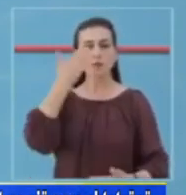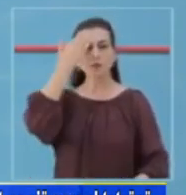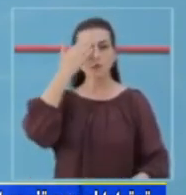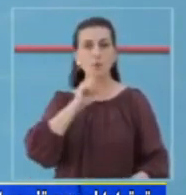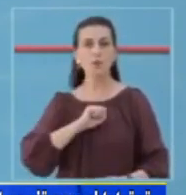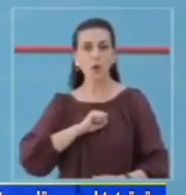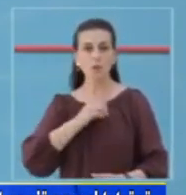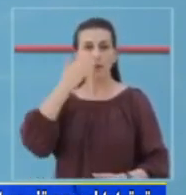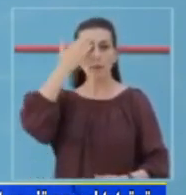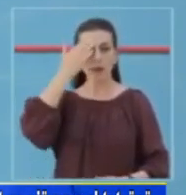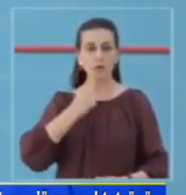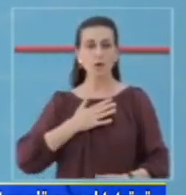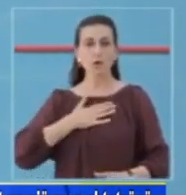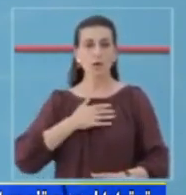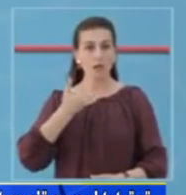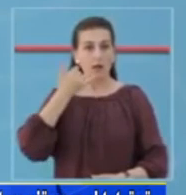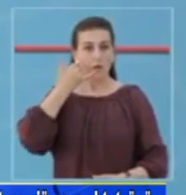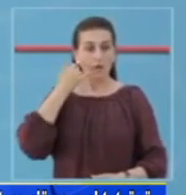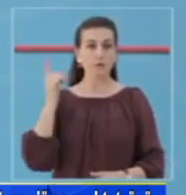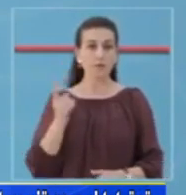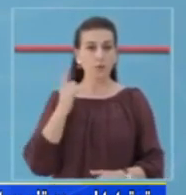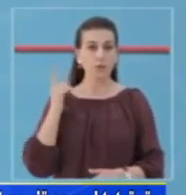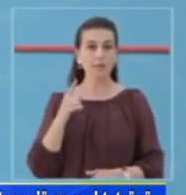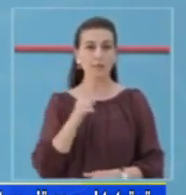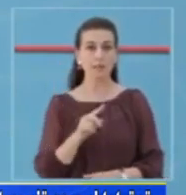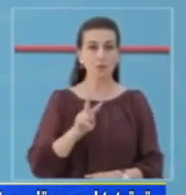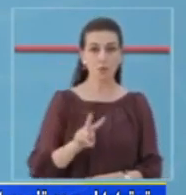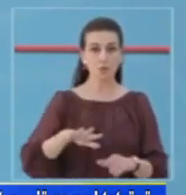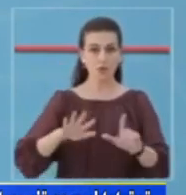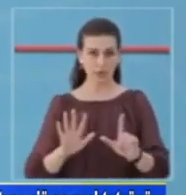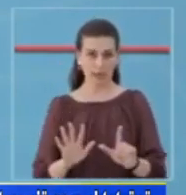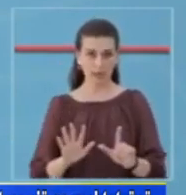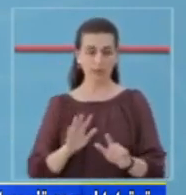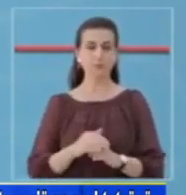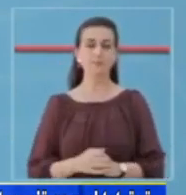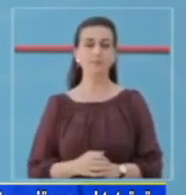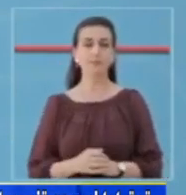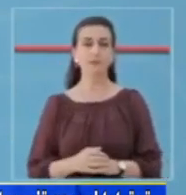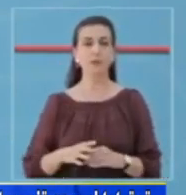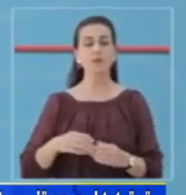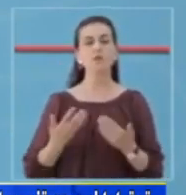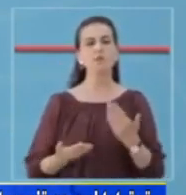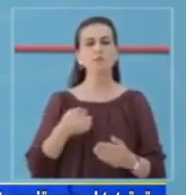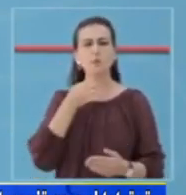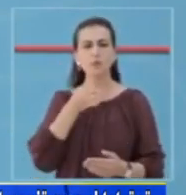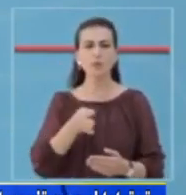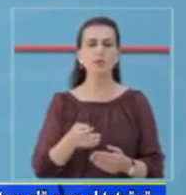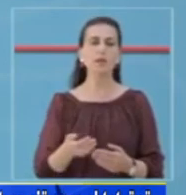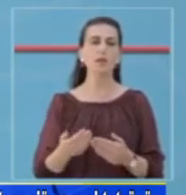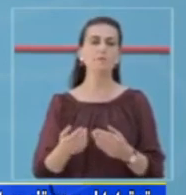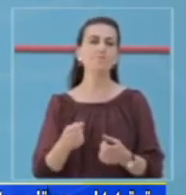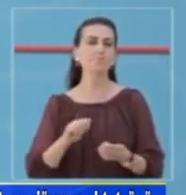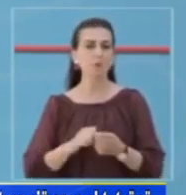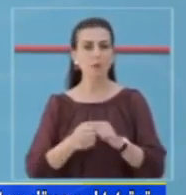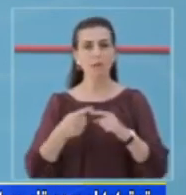klinike, ndaj lutemi të telefonojnë në linjën 127 të urgjensës komptare. Për përpytet të tjera,